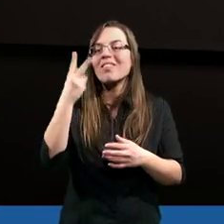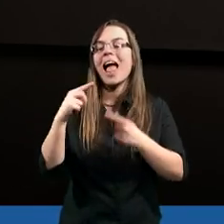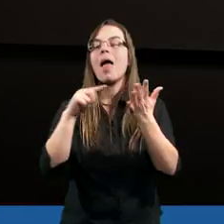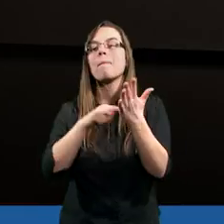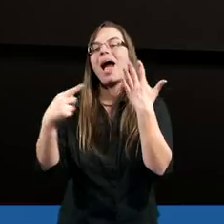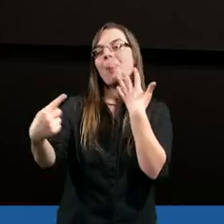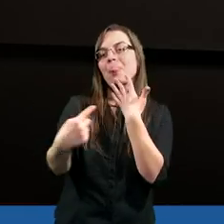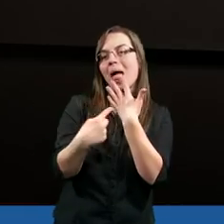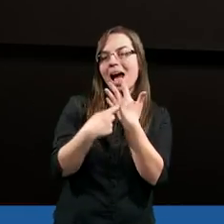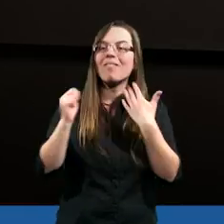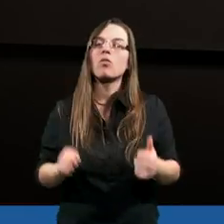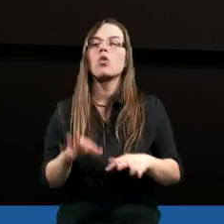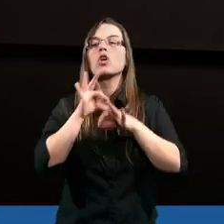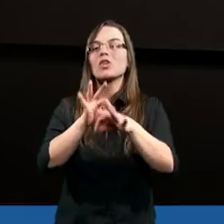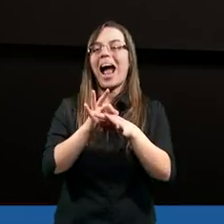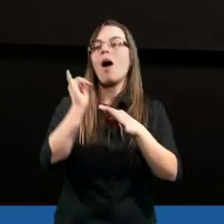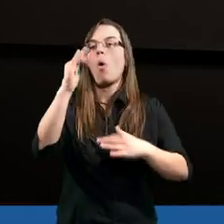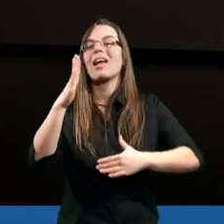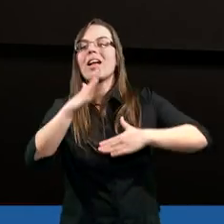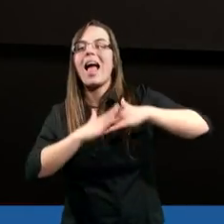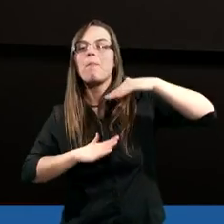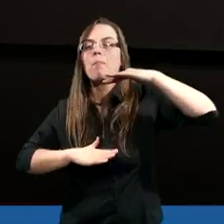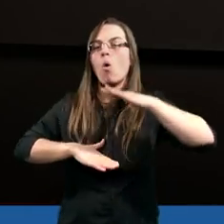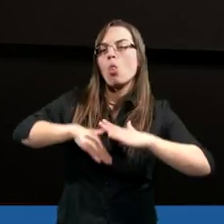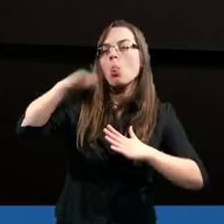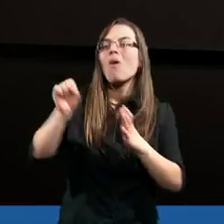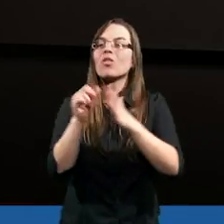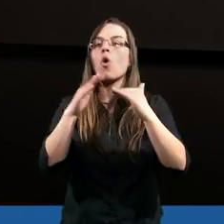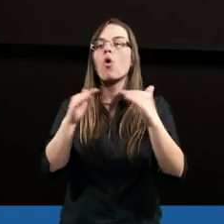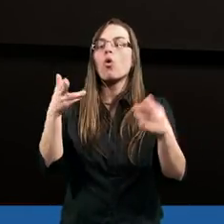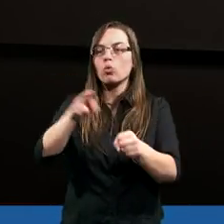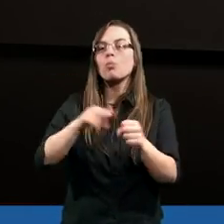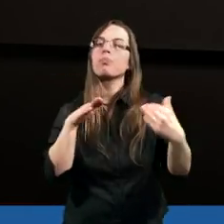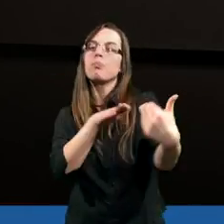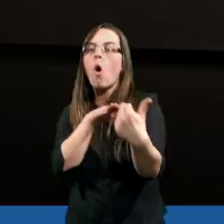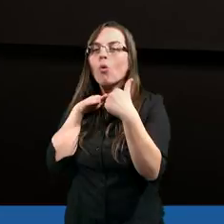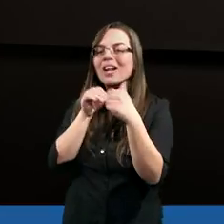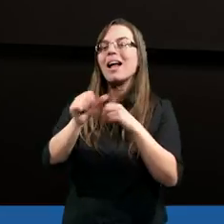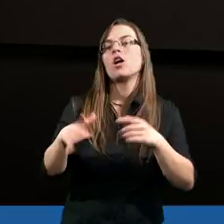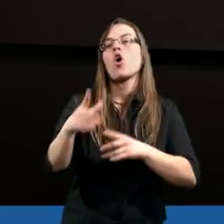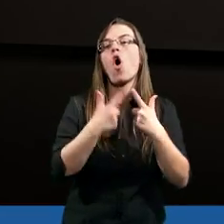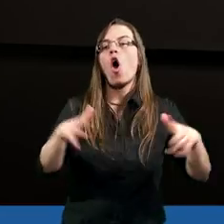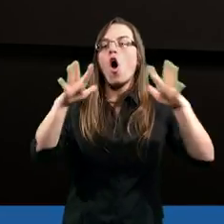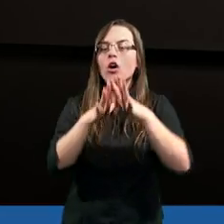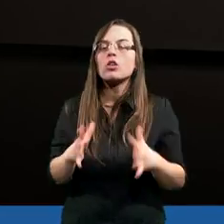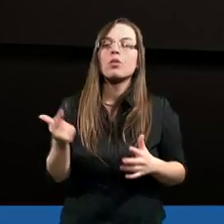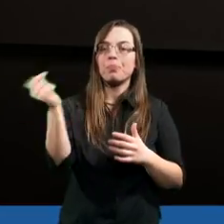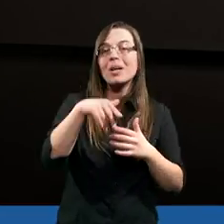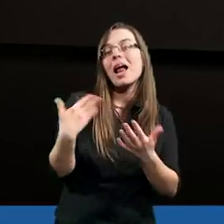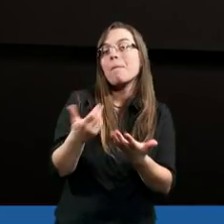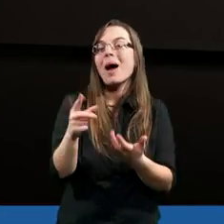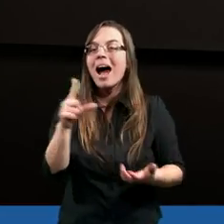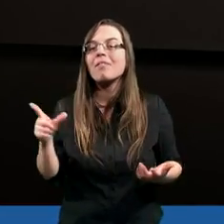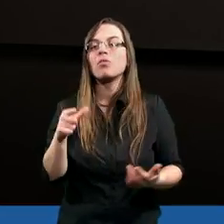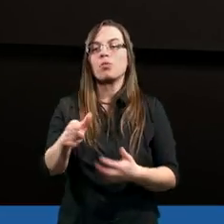metafory. Ciało i budowla, do których porównany jest Kościół. Jak sądzicie, dlaczego